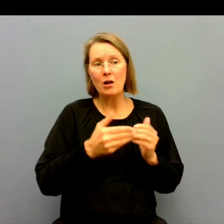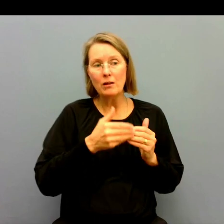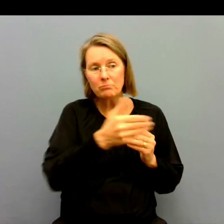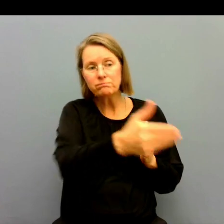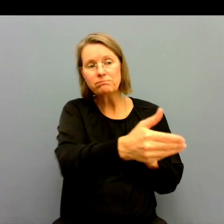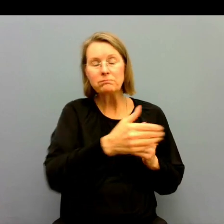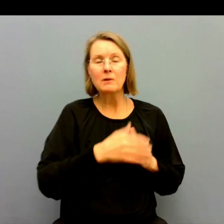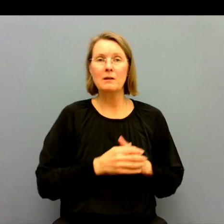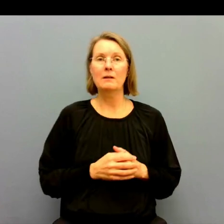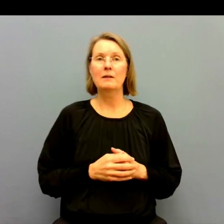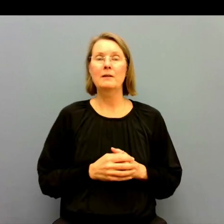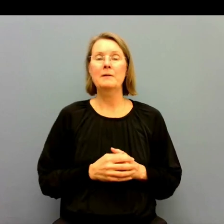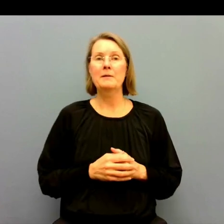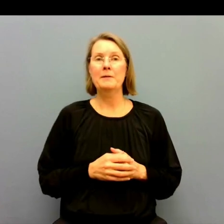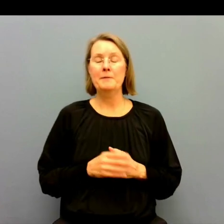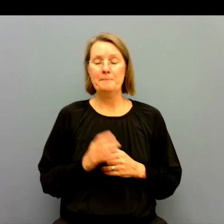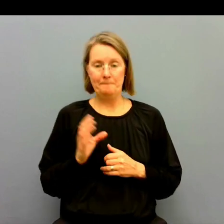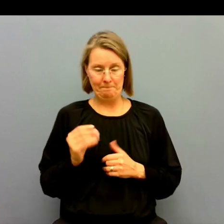ni att göra framåt?